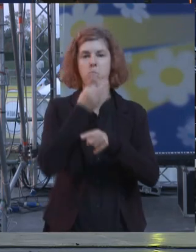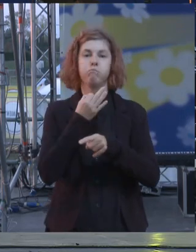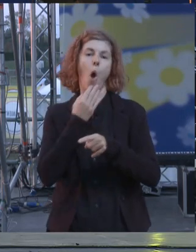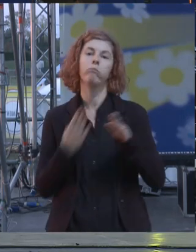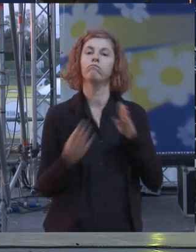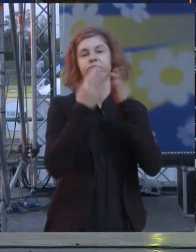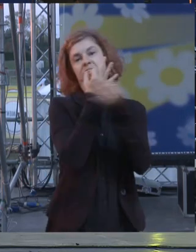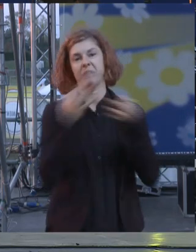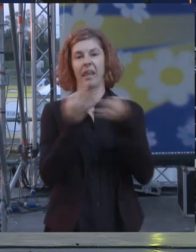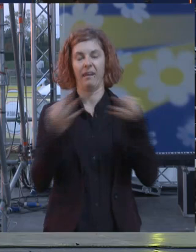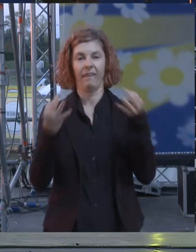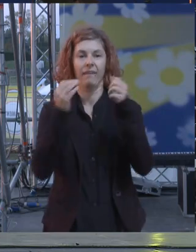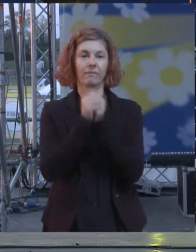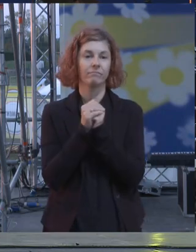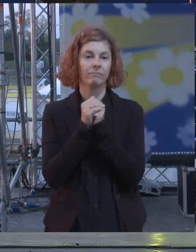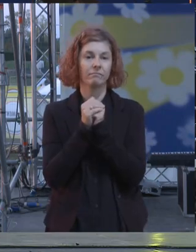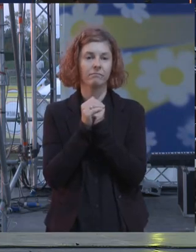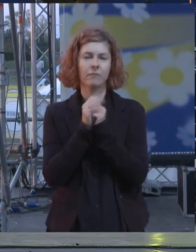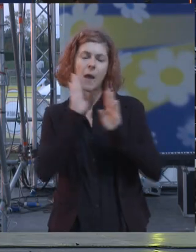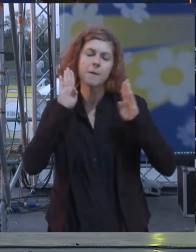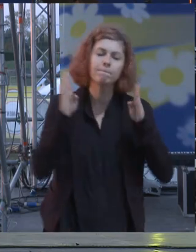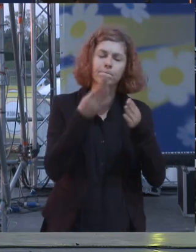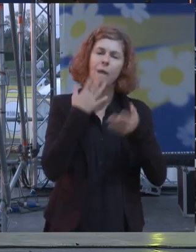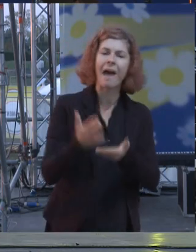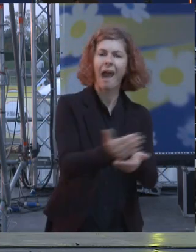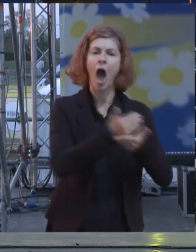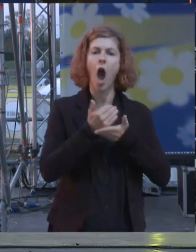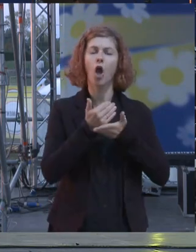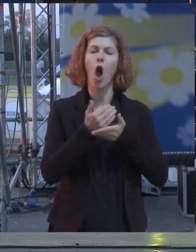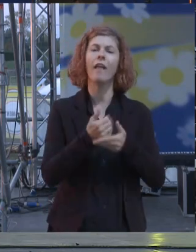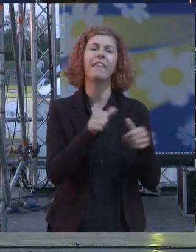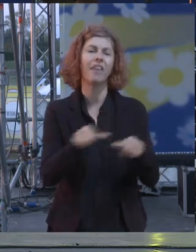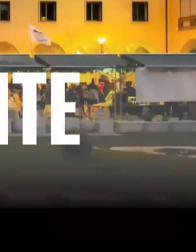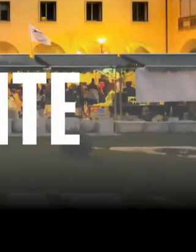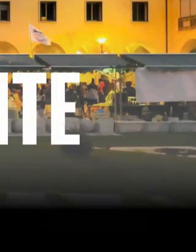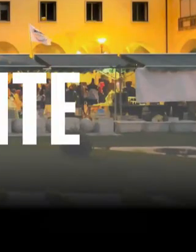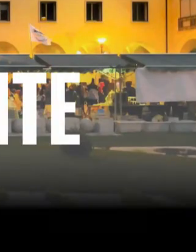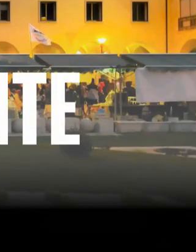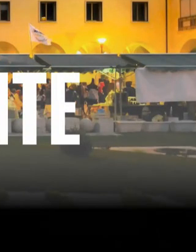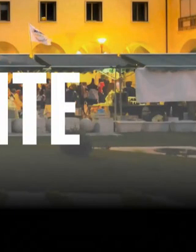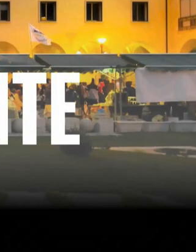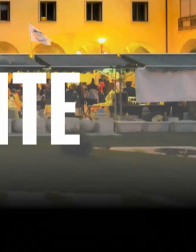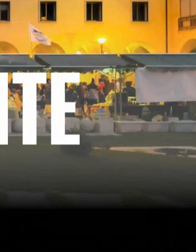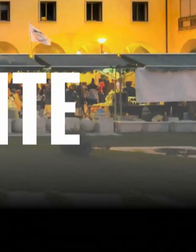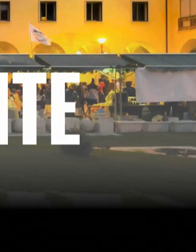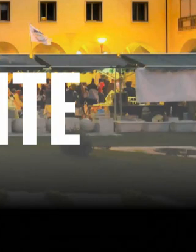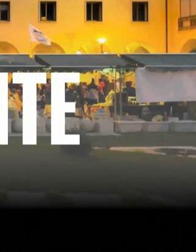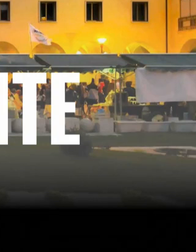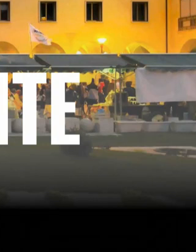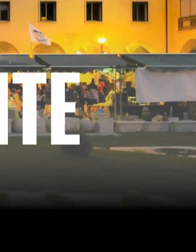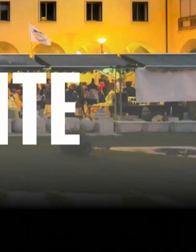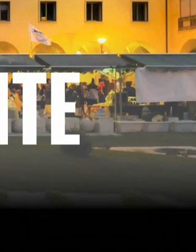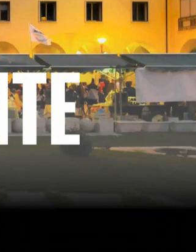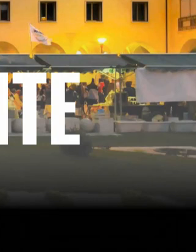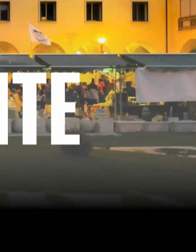'ambiente sulla raccolta differenziata Pomezia è una città che ha fatto un grandissimo passo in avanti nel 2012 si differenziavano